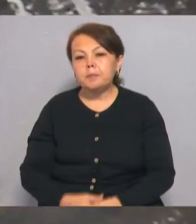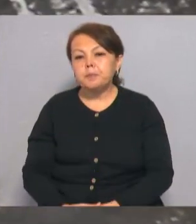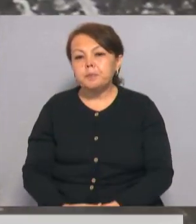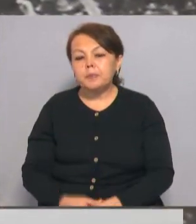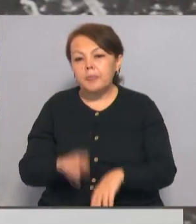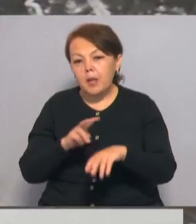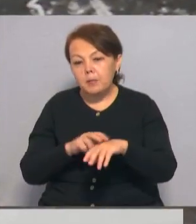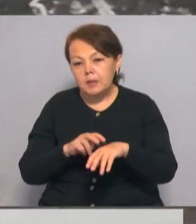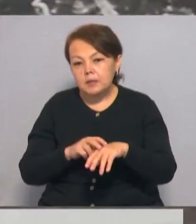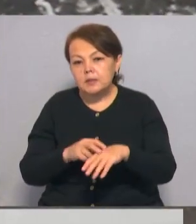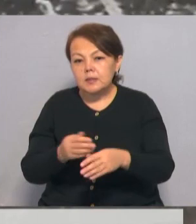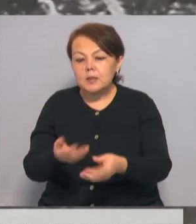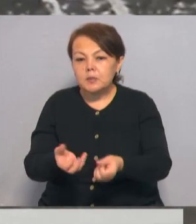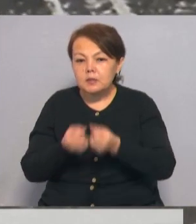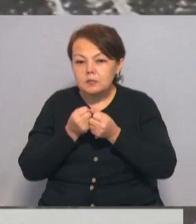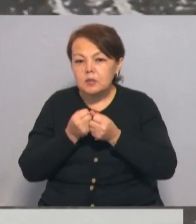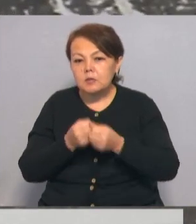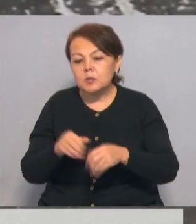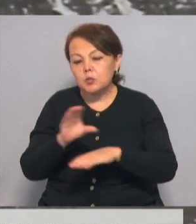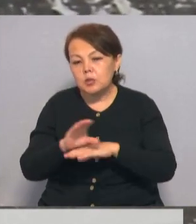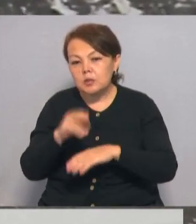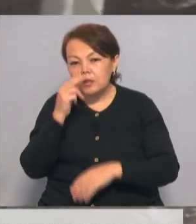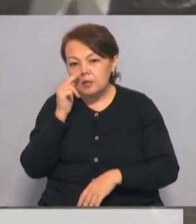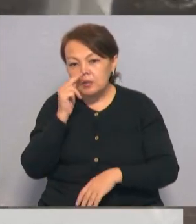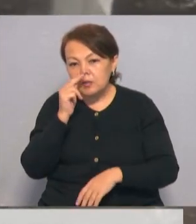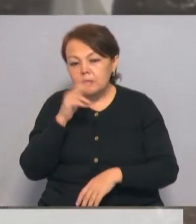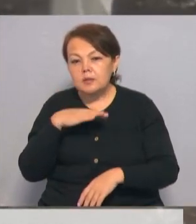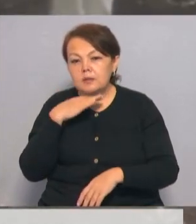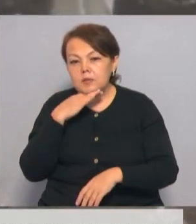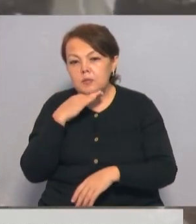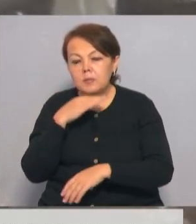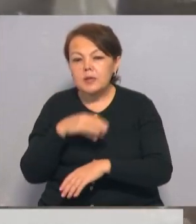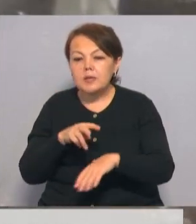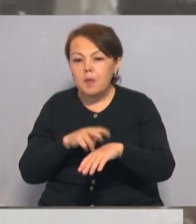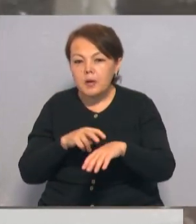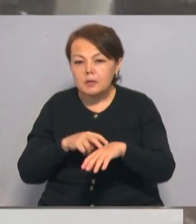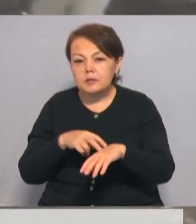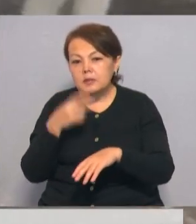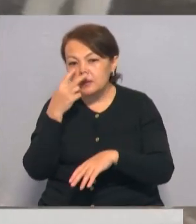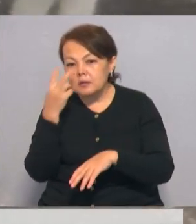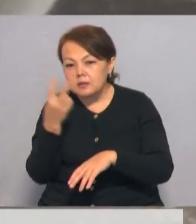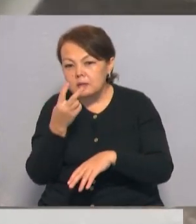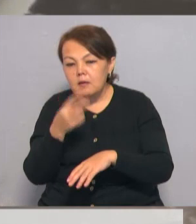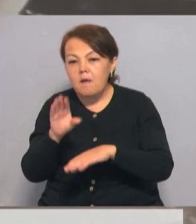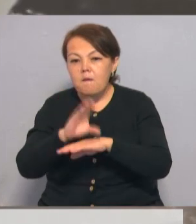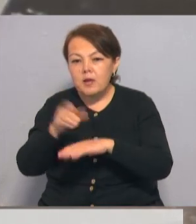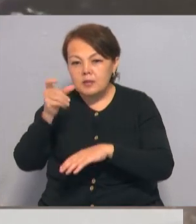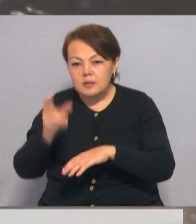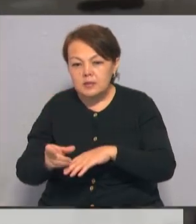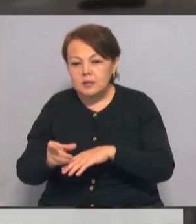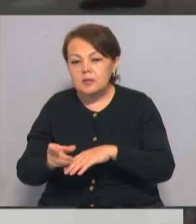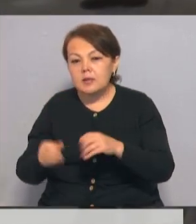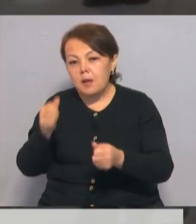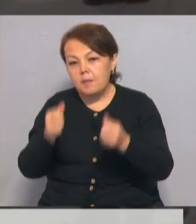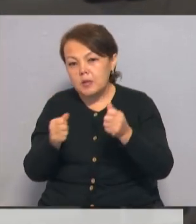Полицейские предотвратили возможную трагедию в Шемкенте. Внимание ночных дежурных ЦОУ привлекло поведение водителя и пассажира Лада